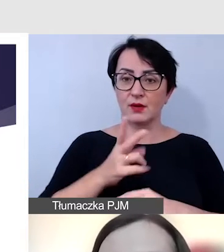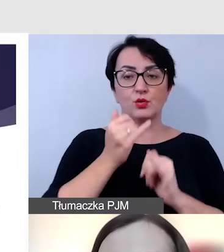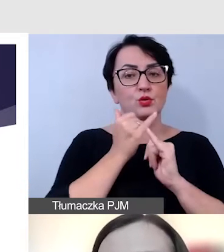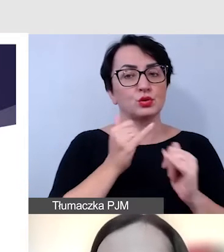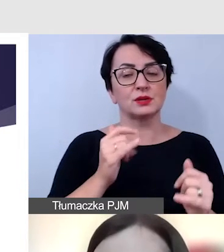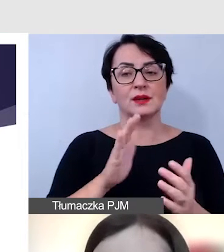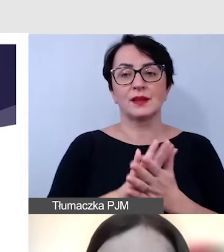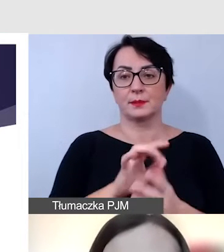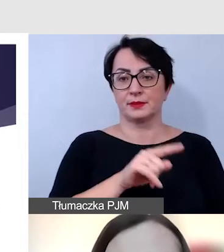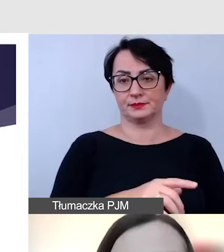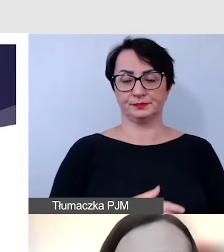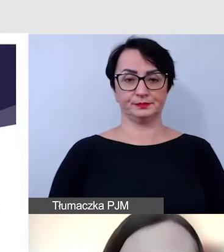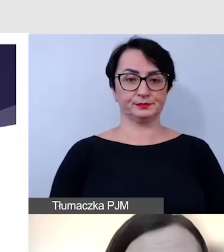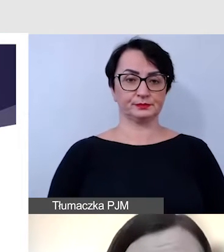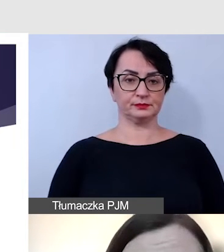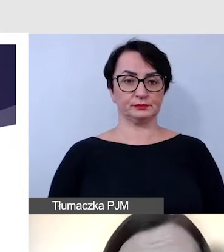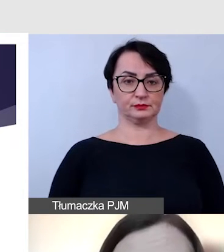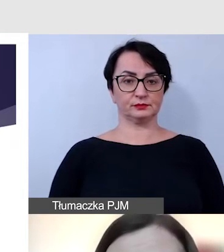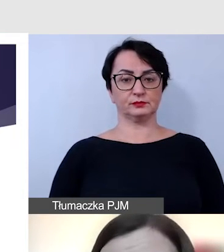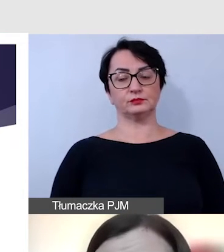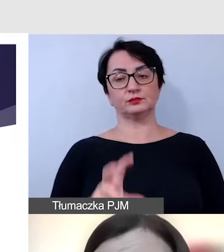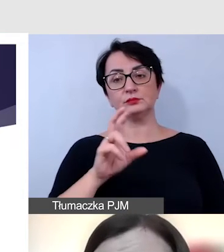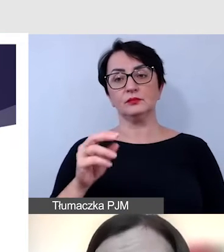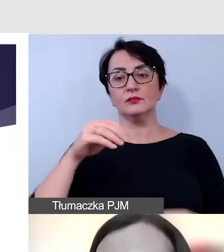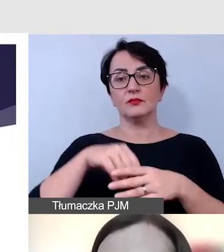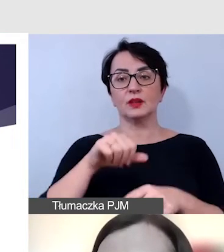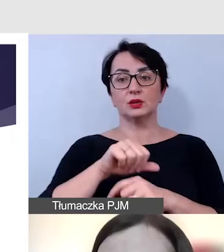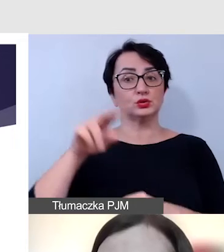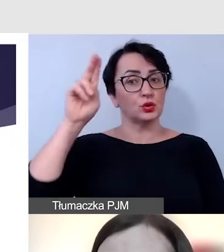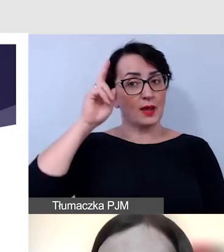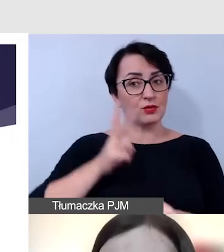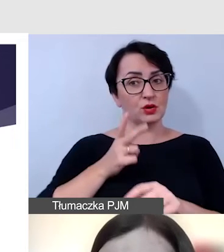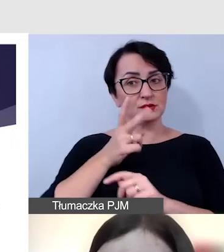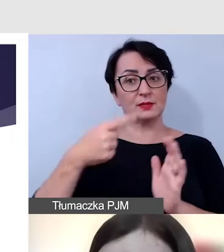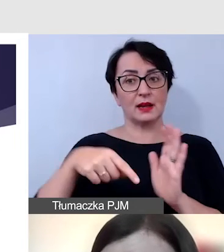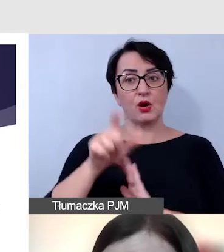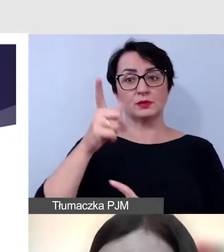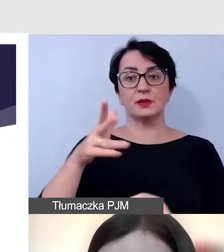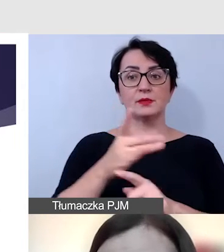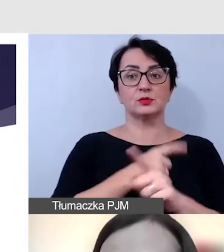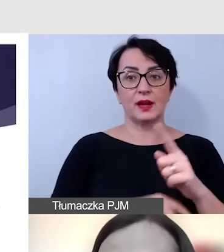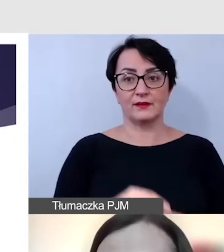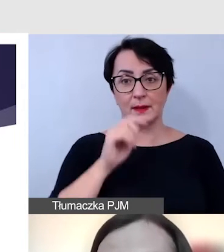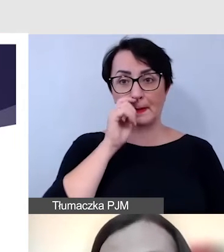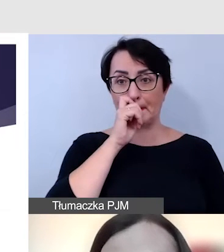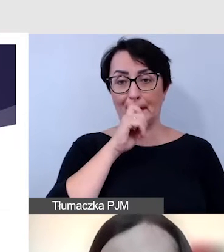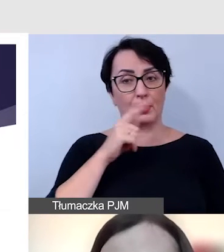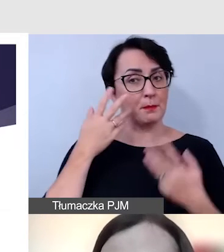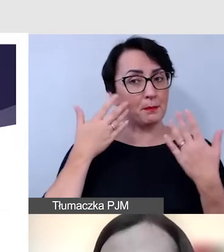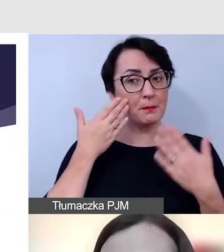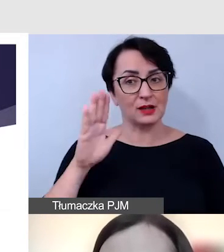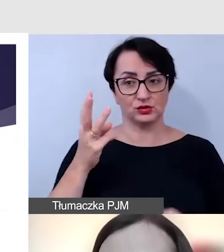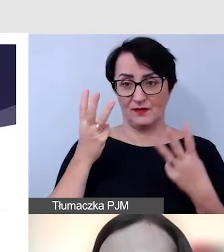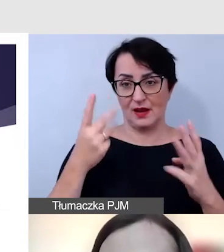typami wózków. Czy w budynku są toalety dostępne dla osób z niepełnosprawnością, to bardzo ważne dla